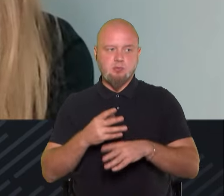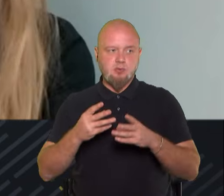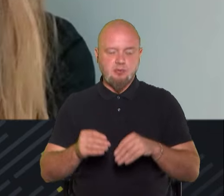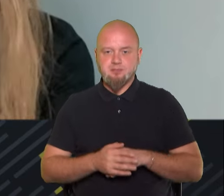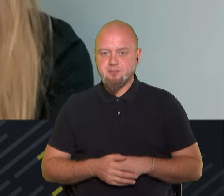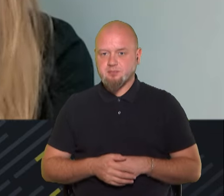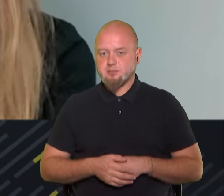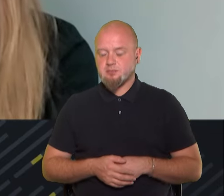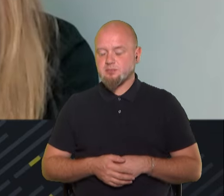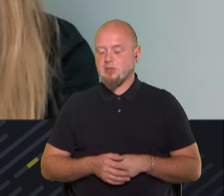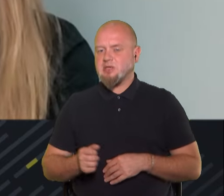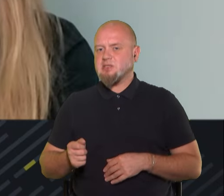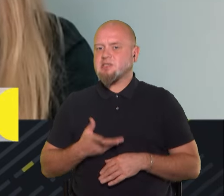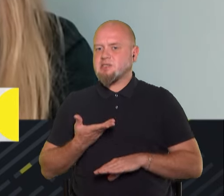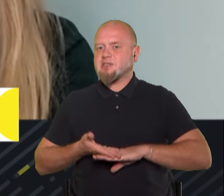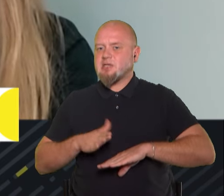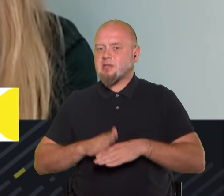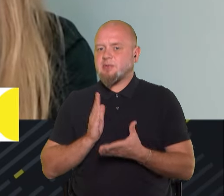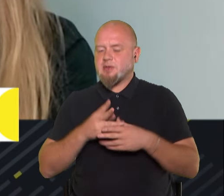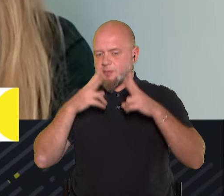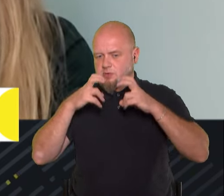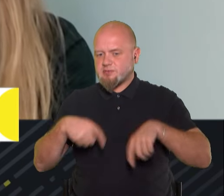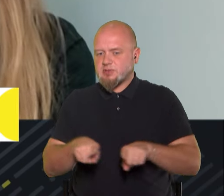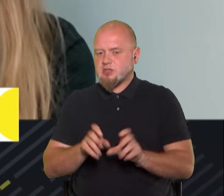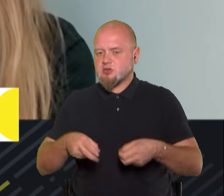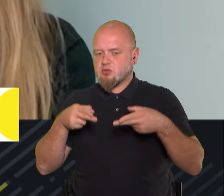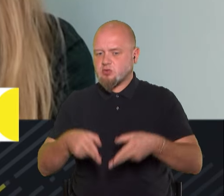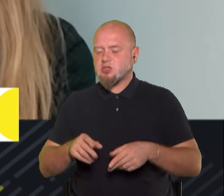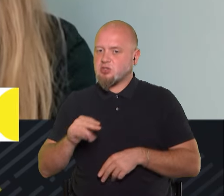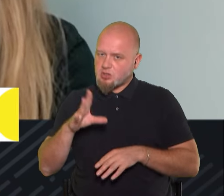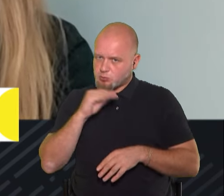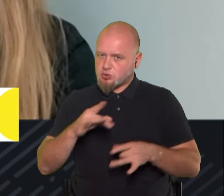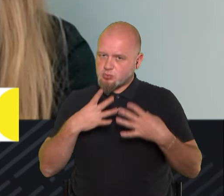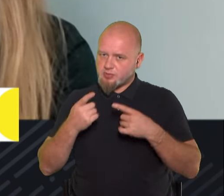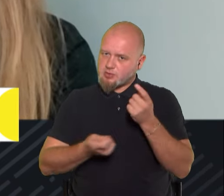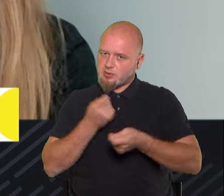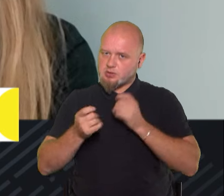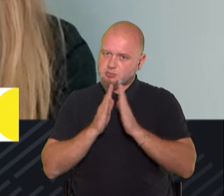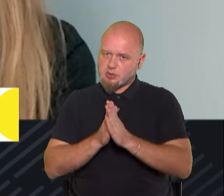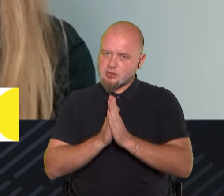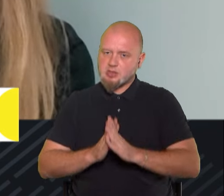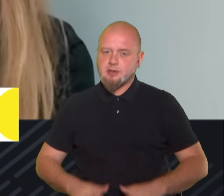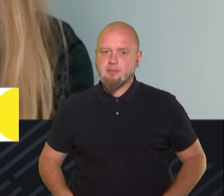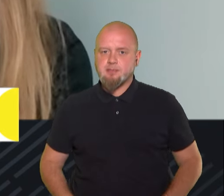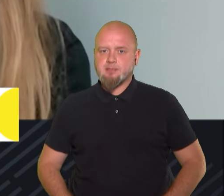Пані Олено, от наскільки складним є розслідування таких злочинів? Чи можете розповісти детальніше, будь ласка?